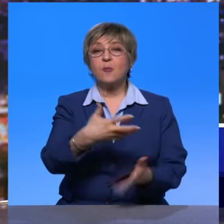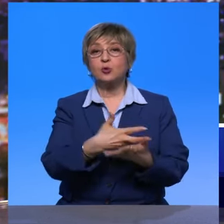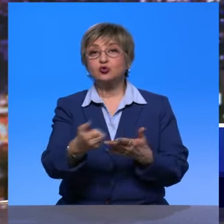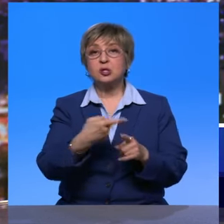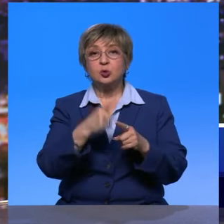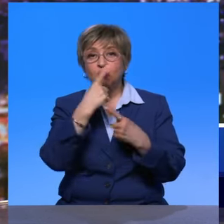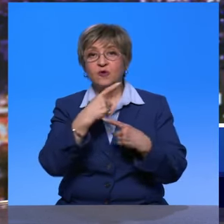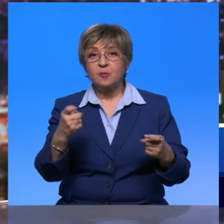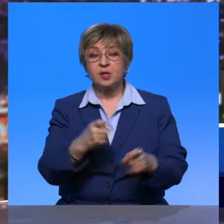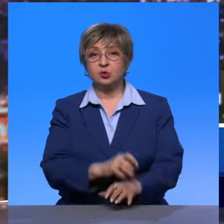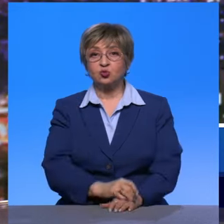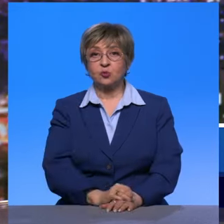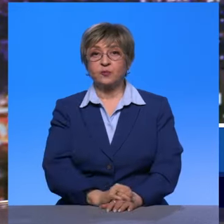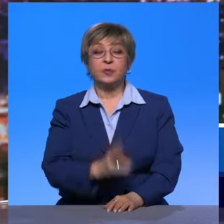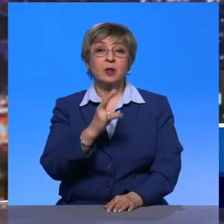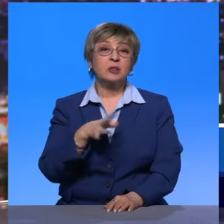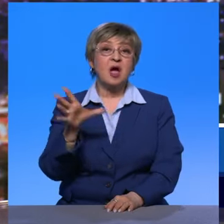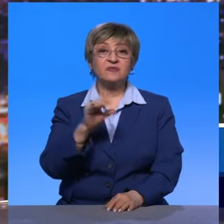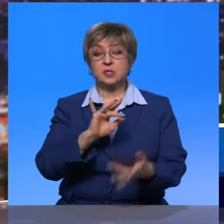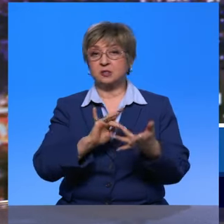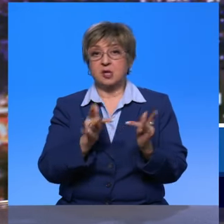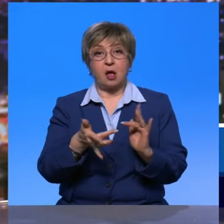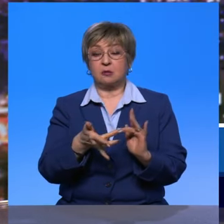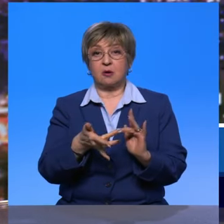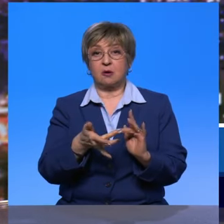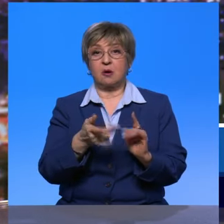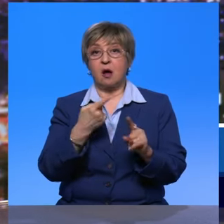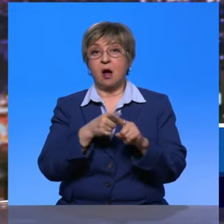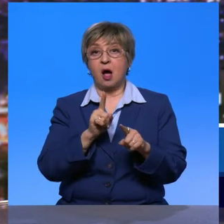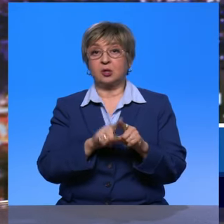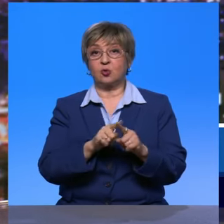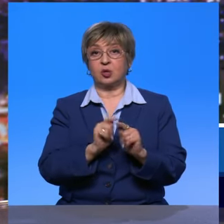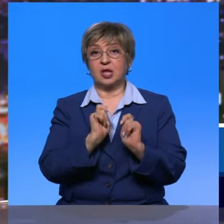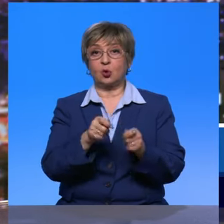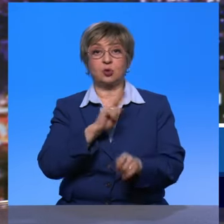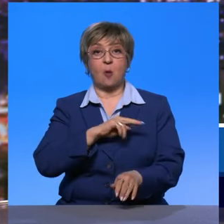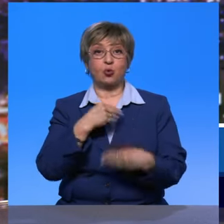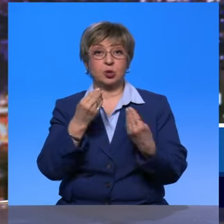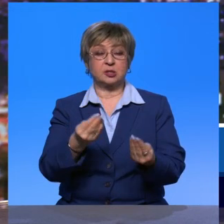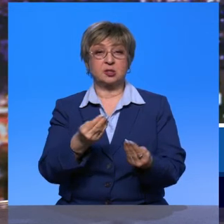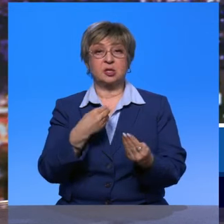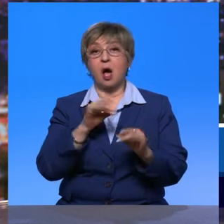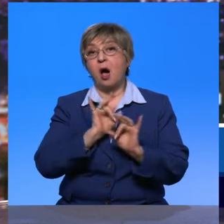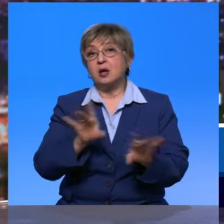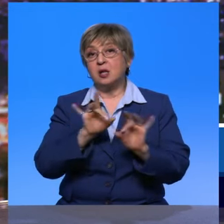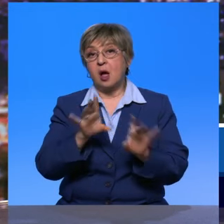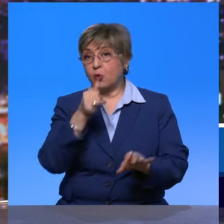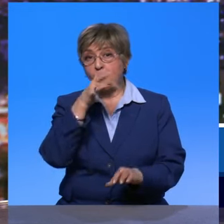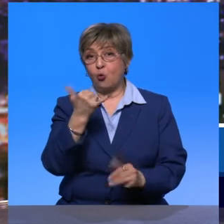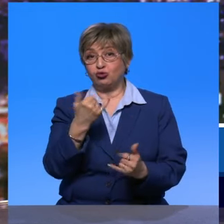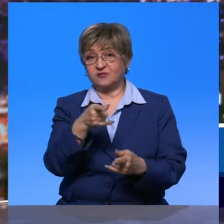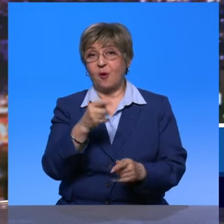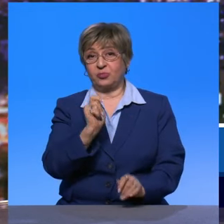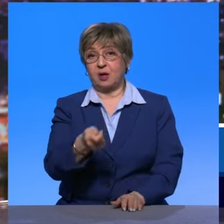информацию? На всех сайтах, которые предоставляет работодатель. Рекламу я не могу уже дать в эфир. Все